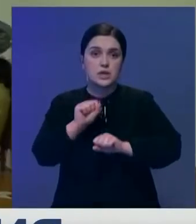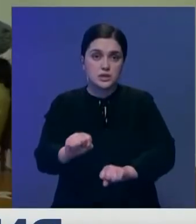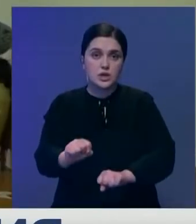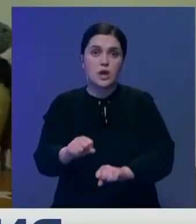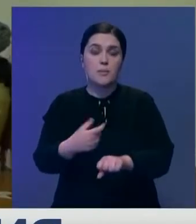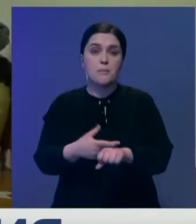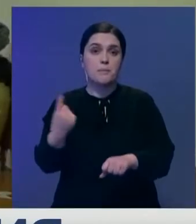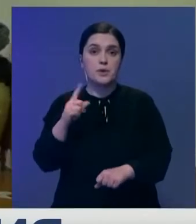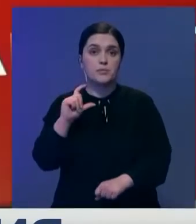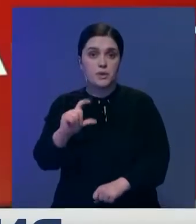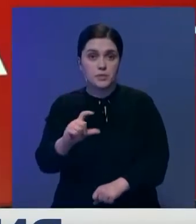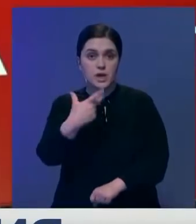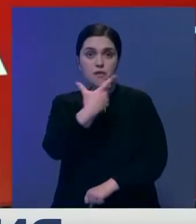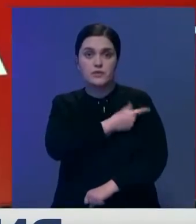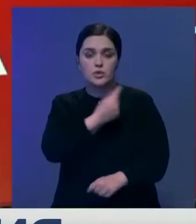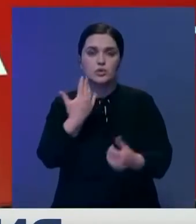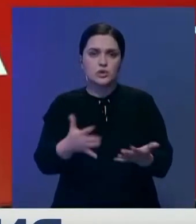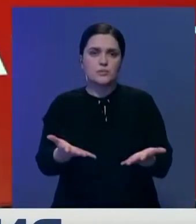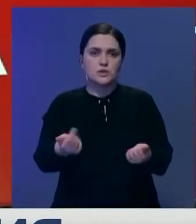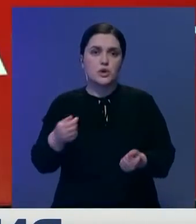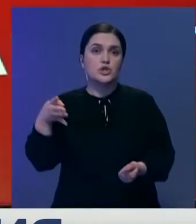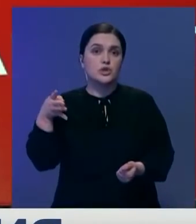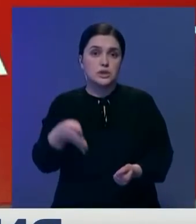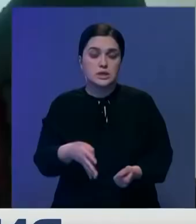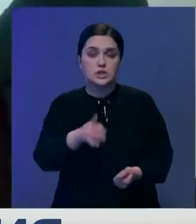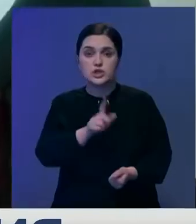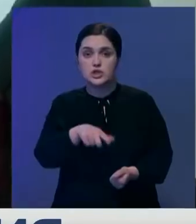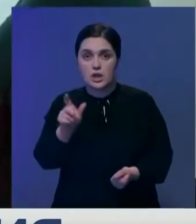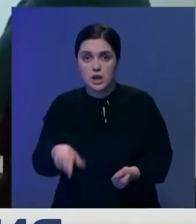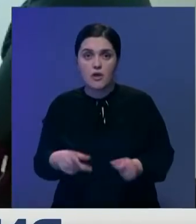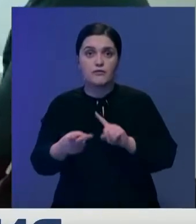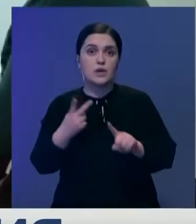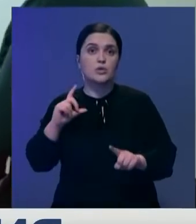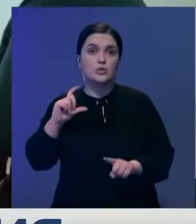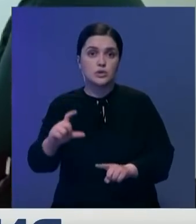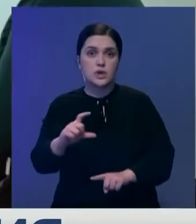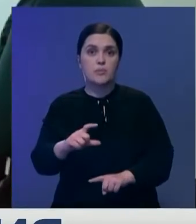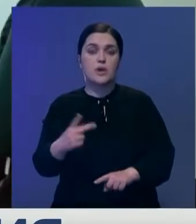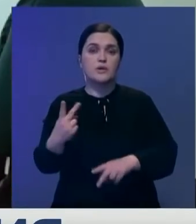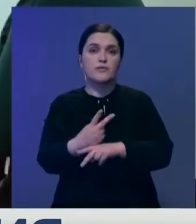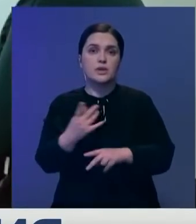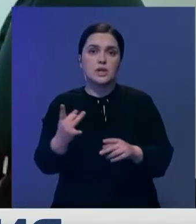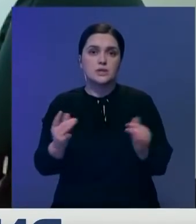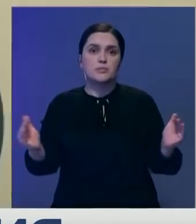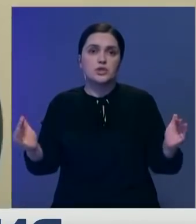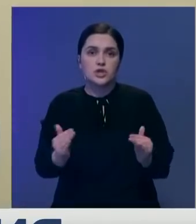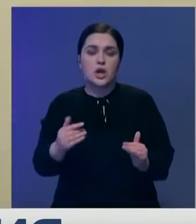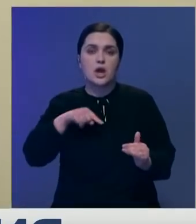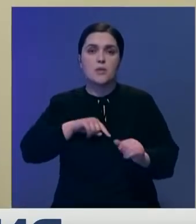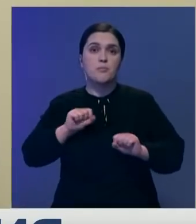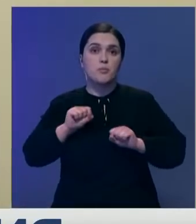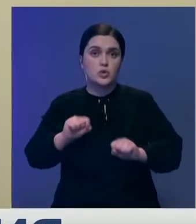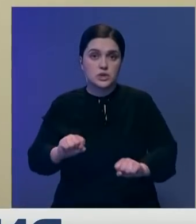вакцинацию. Прививку первым компонентом в регионе уже получили более 4 тысяч жителей. Второй дозой привились пока в два раза меньше.